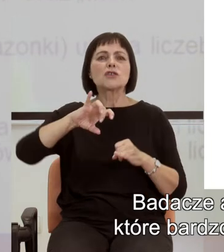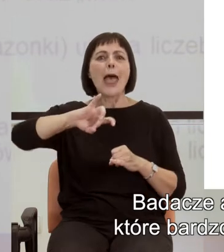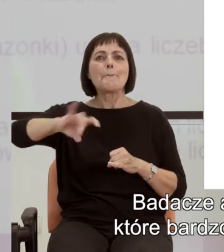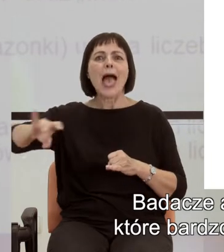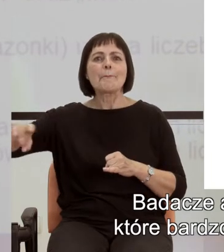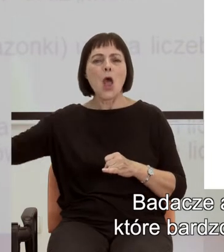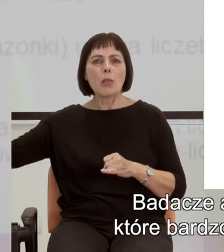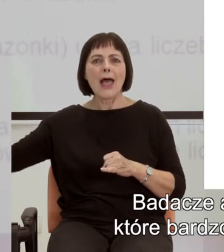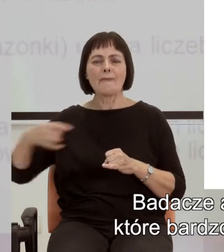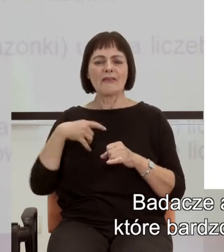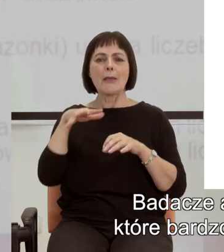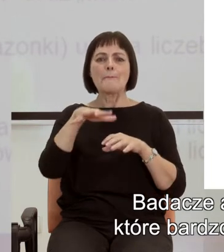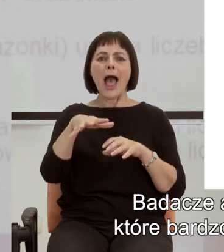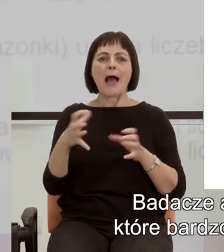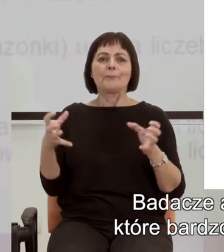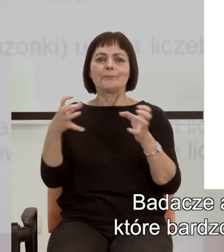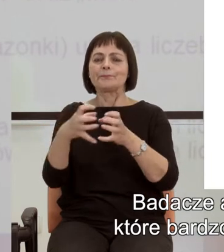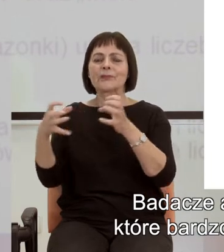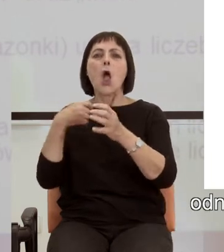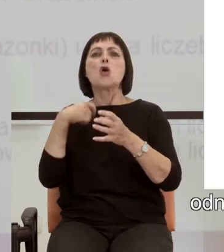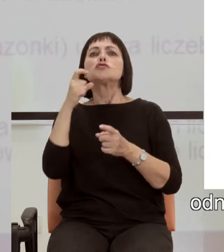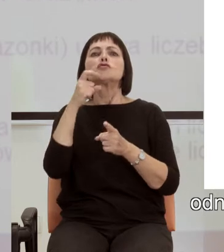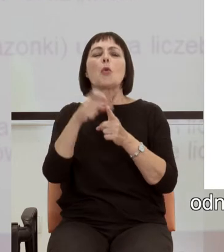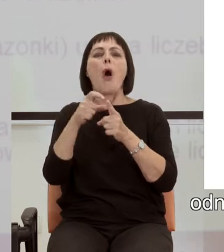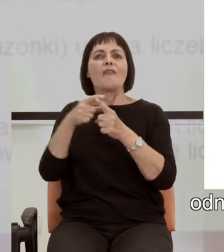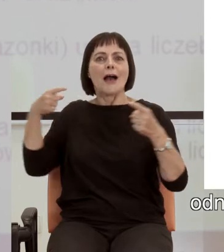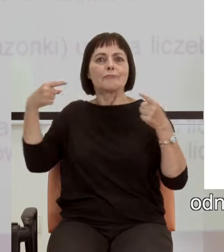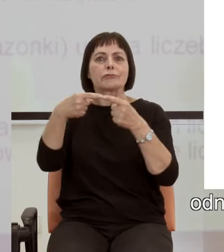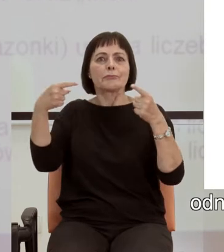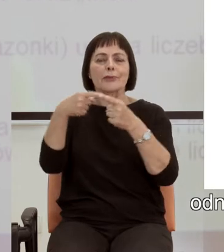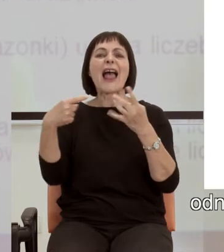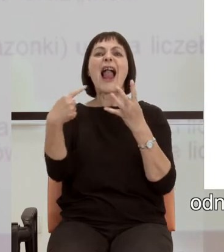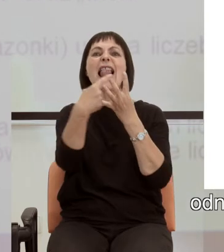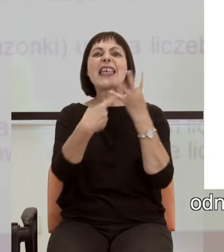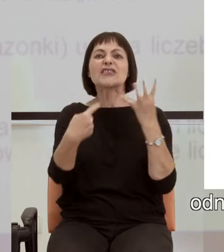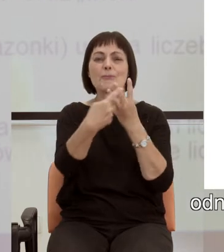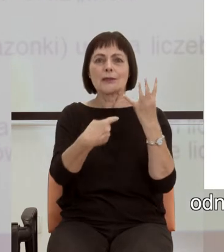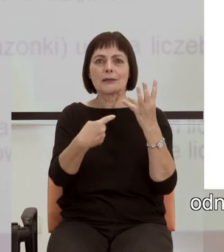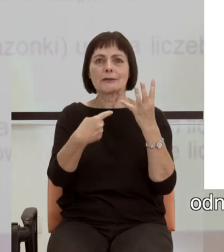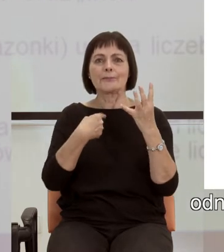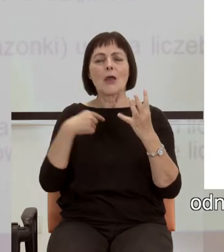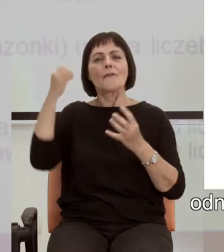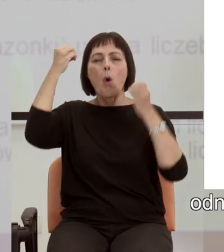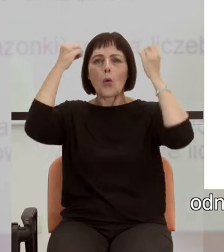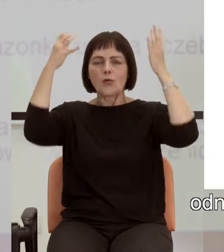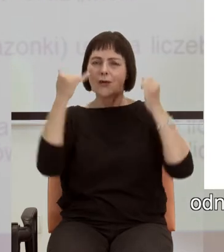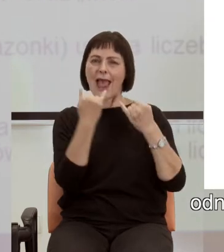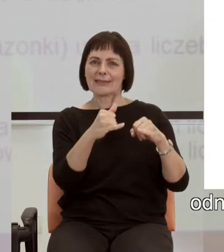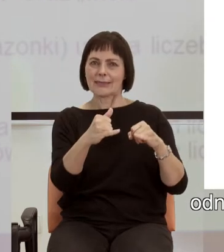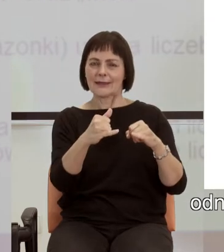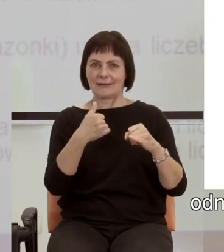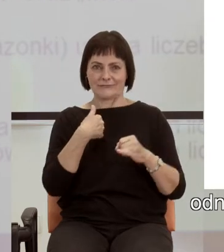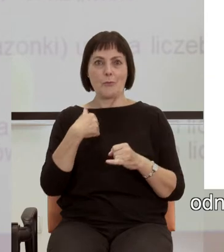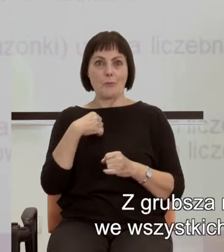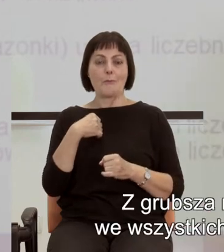zasobem liczebników, a więc słów odnoszących się do liczb, do liczebności, w kulturach innych niż